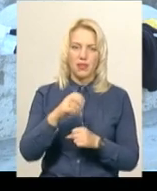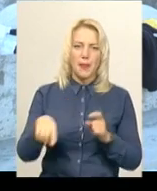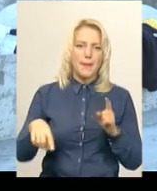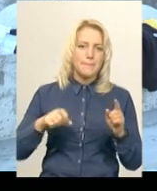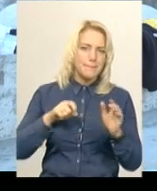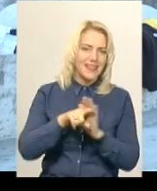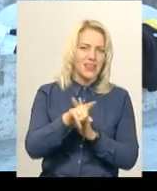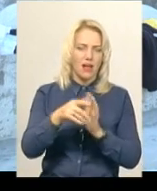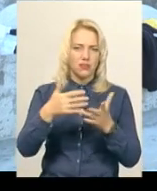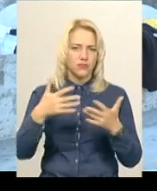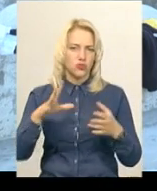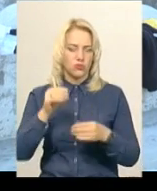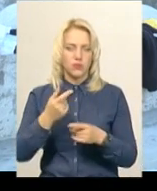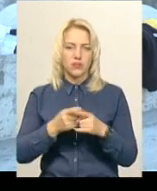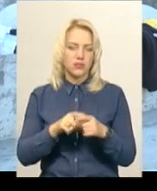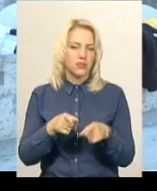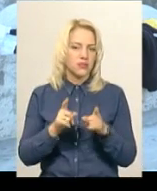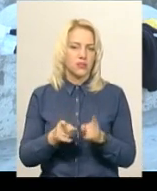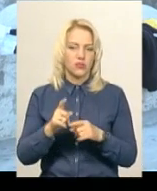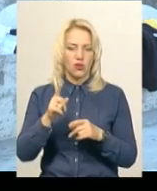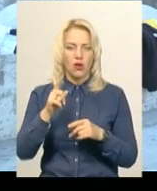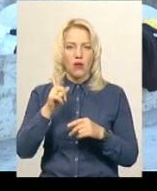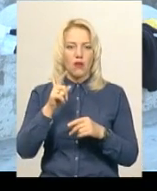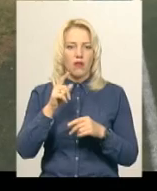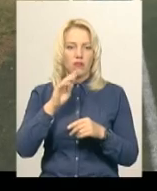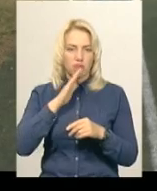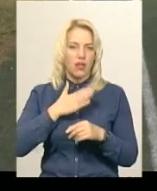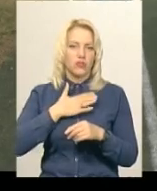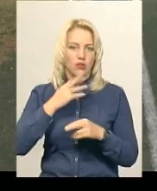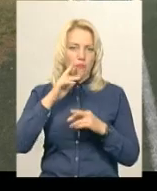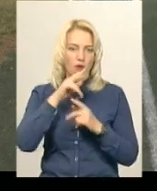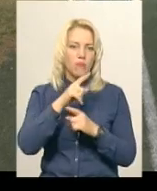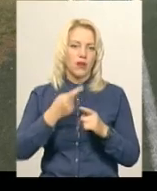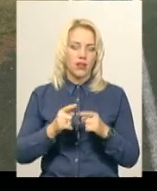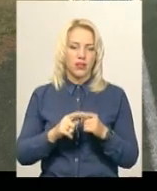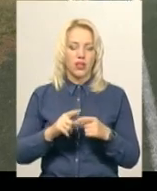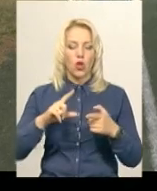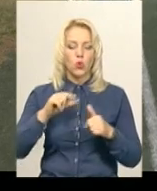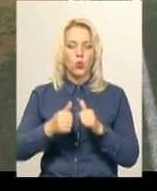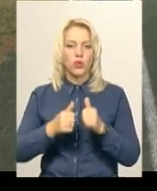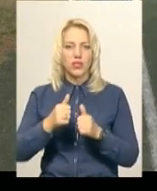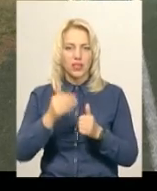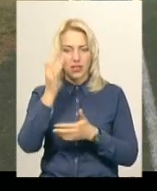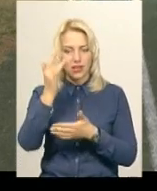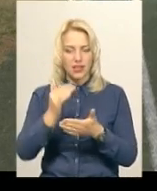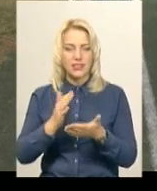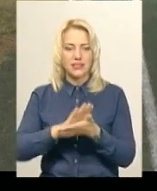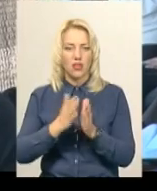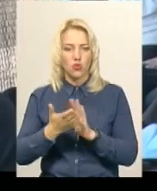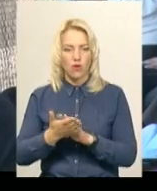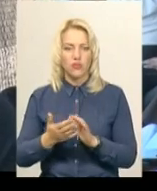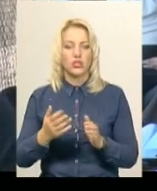ясно. Дійсно, помилки, два гола, дві наші помилки. Турнір не становить, що обох команд у групі до цієї зустрічі було